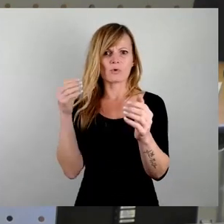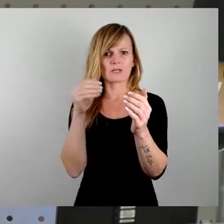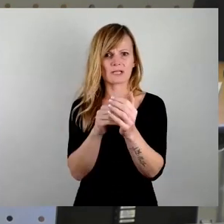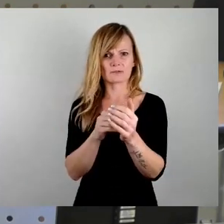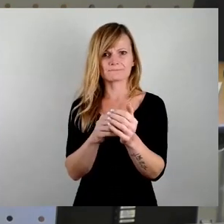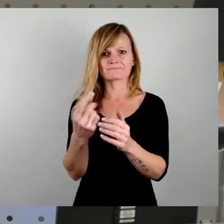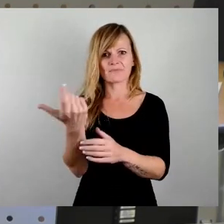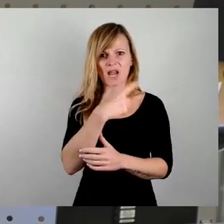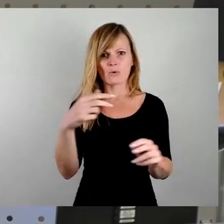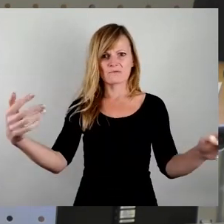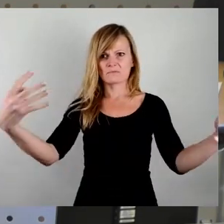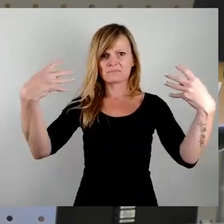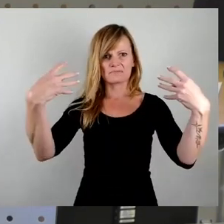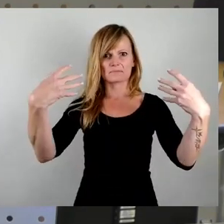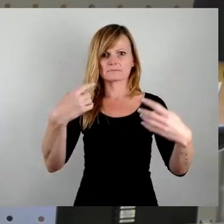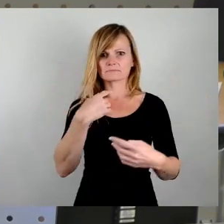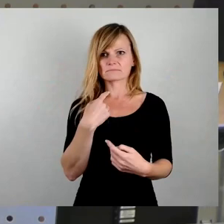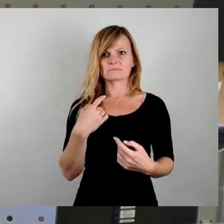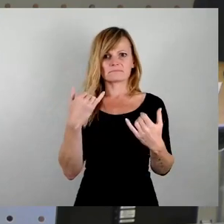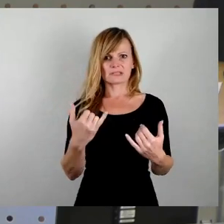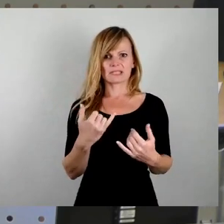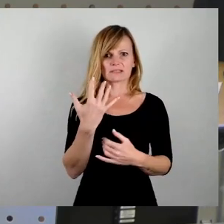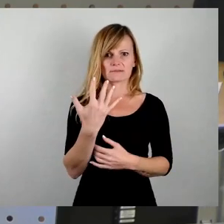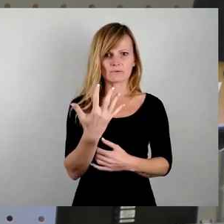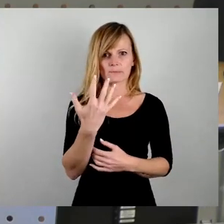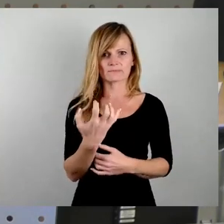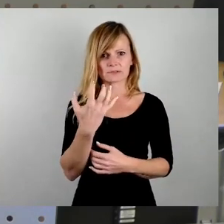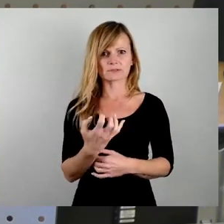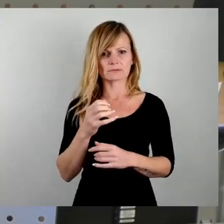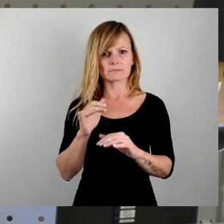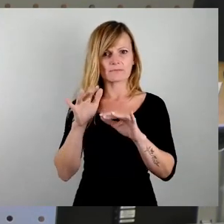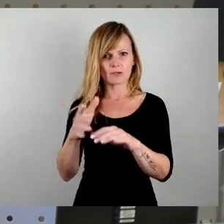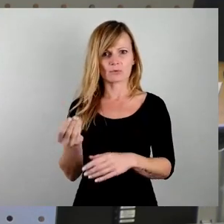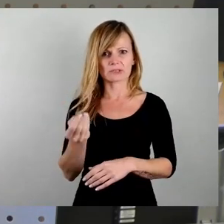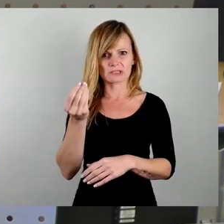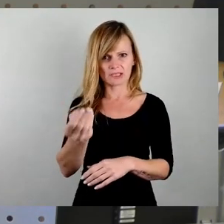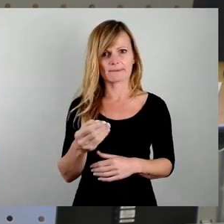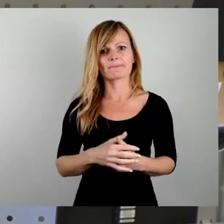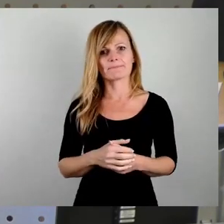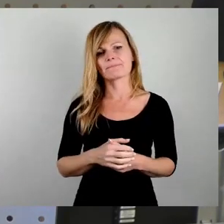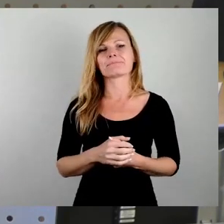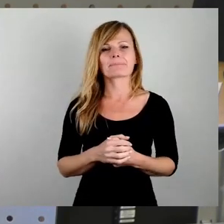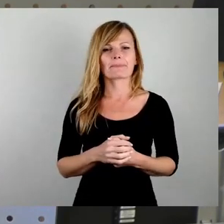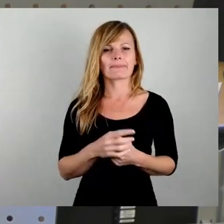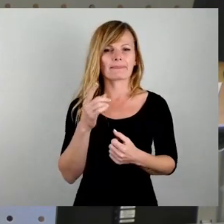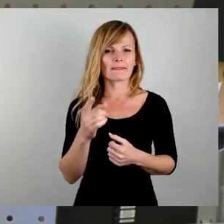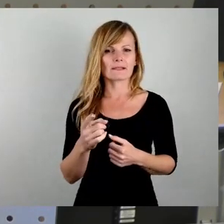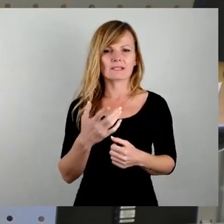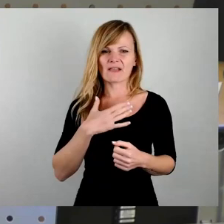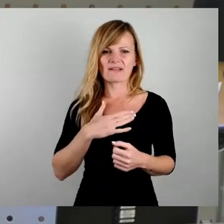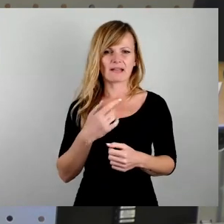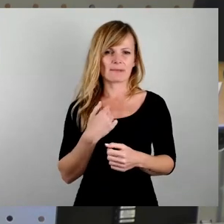gerichtet und die sagen jetzt, ihr müsst die 50 Millionen geben. Und das gefällt mir nicht.